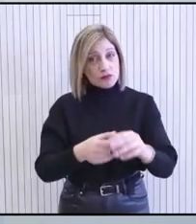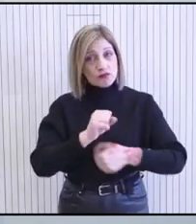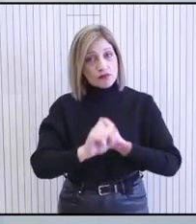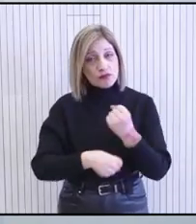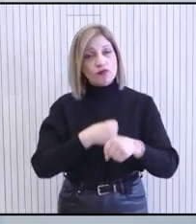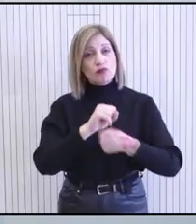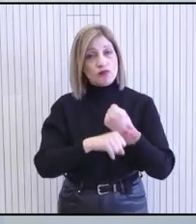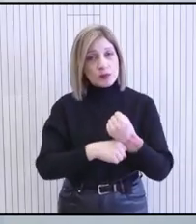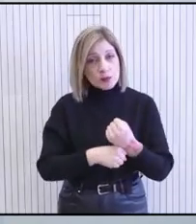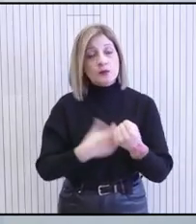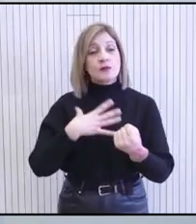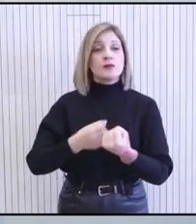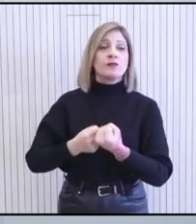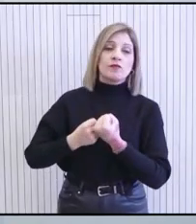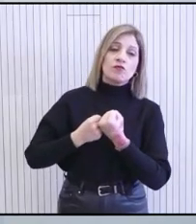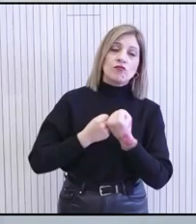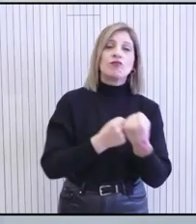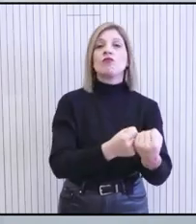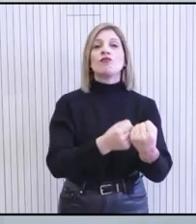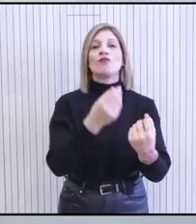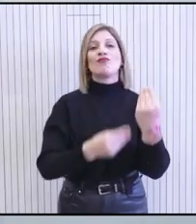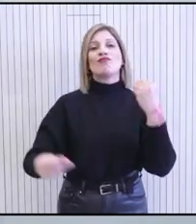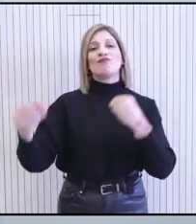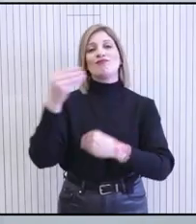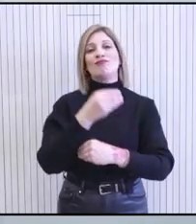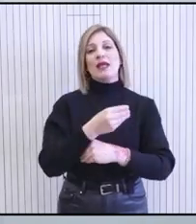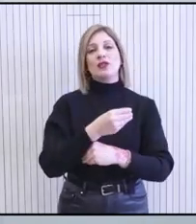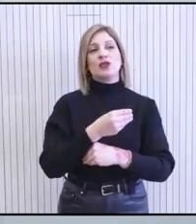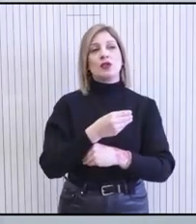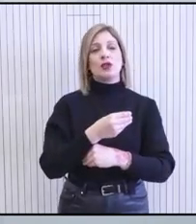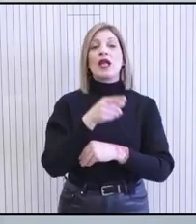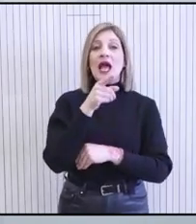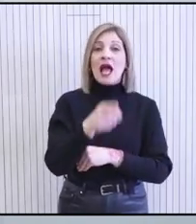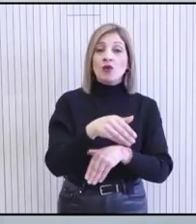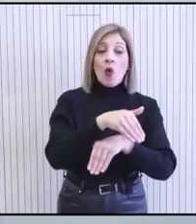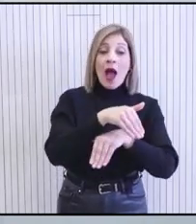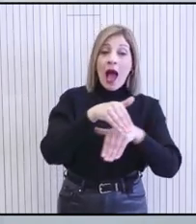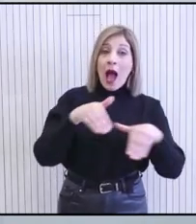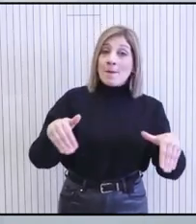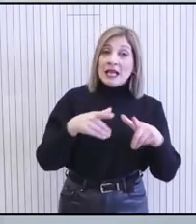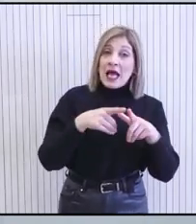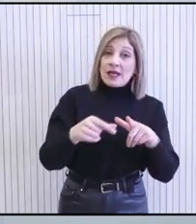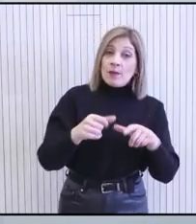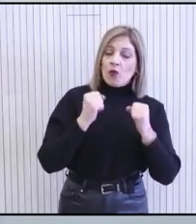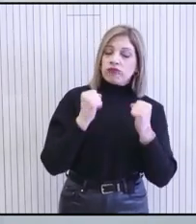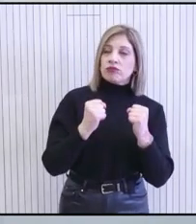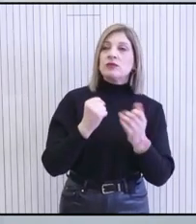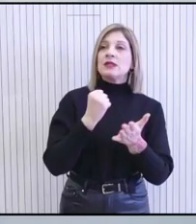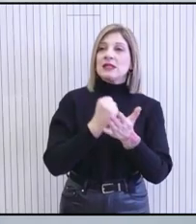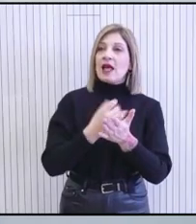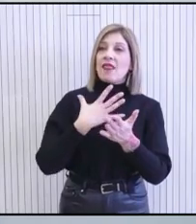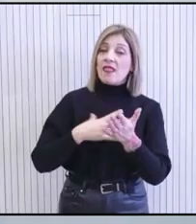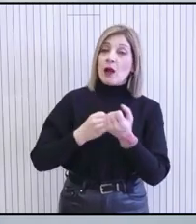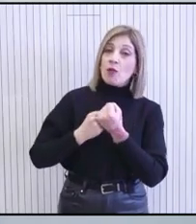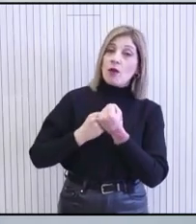προσπάθειες είναι να ενισχύσουμε, να ισχυροποιήσουμε όσο περισσότερο μπορούμε την αποτρεπτική αμυντική μας δυνατότητα, αλλά και να ενισχύσουμε